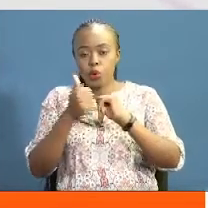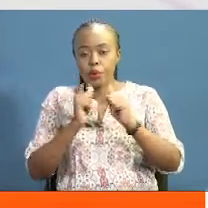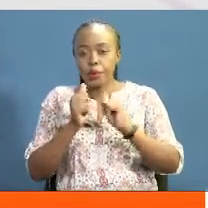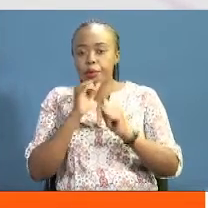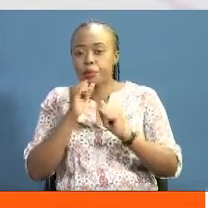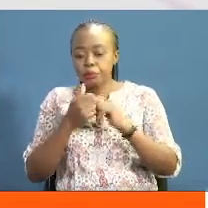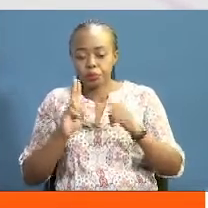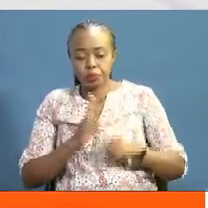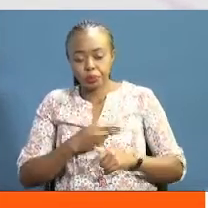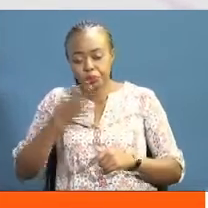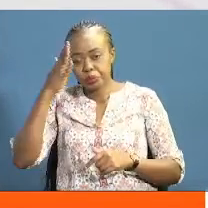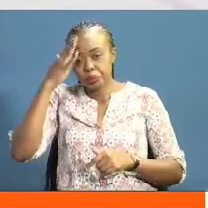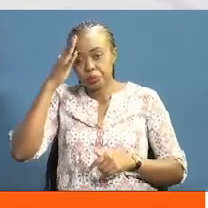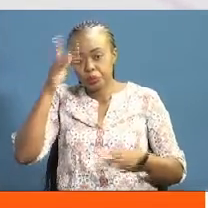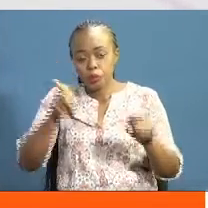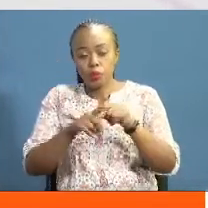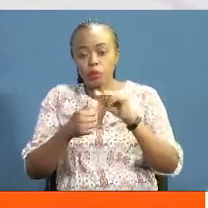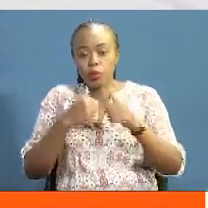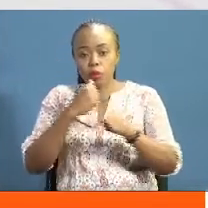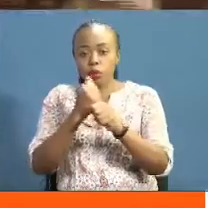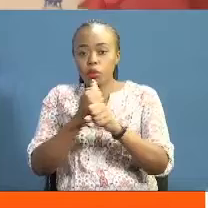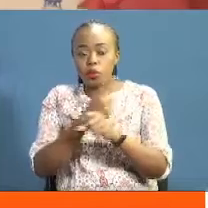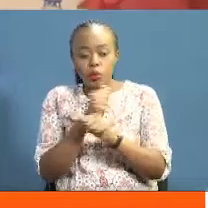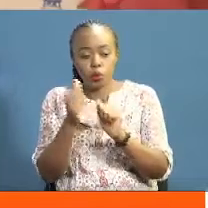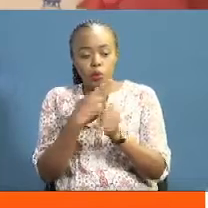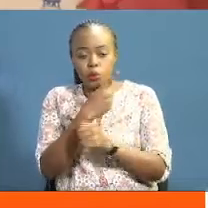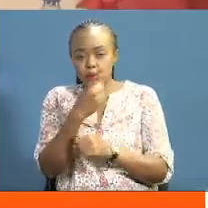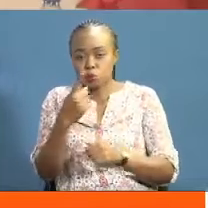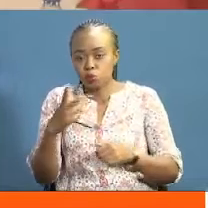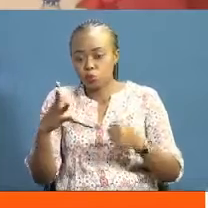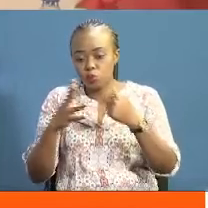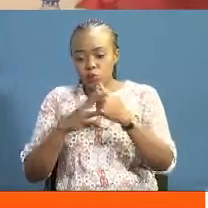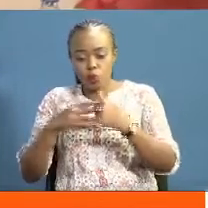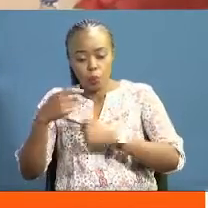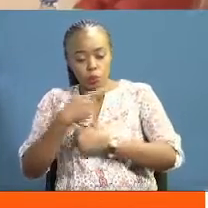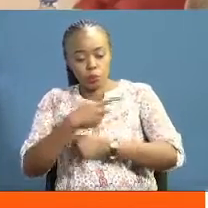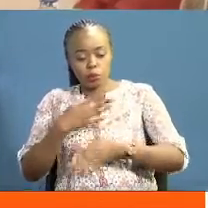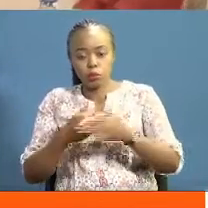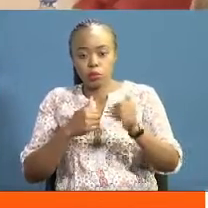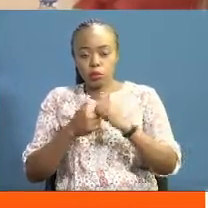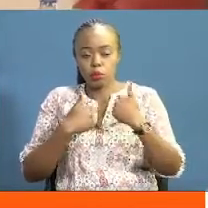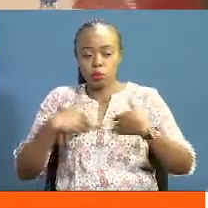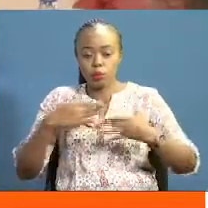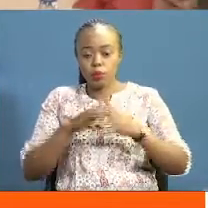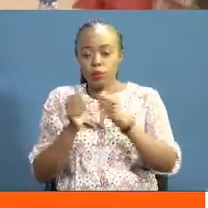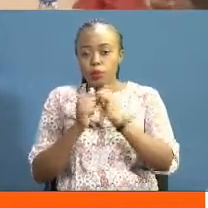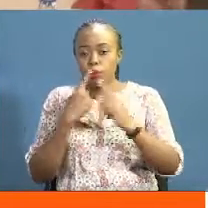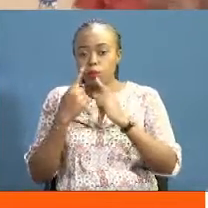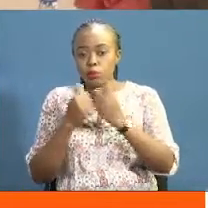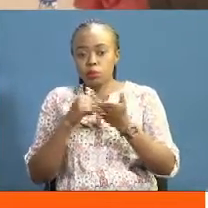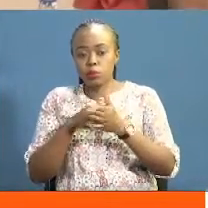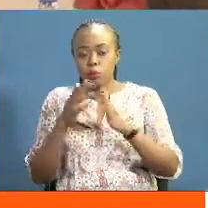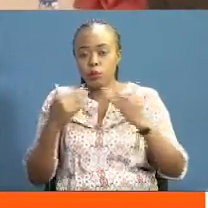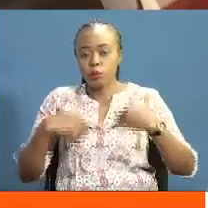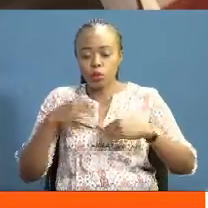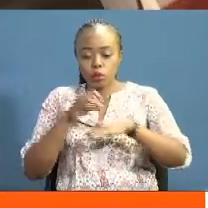tuisi tunamtambua na sisi tunataka kufanya kazi na wewe Miezi tisa kabla uchaguzi mkuu miungano inayodai kuwa na